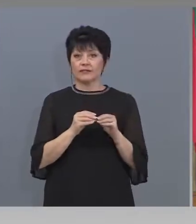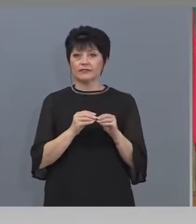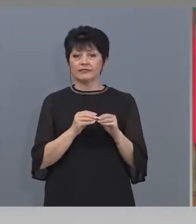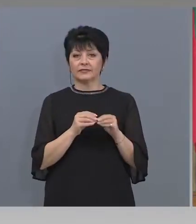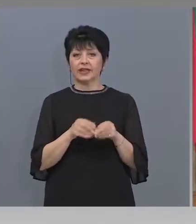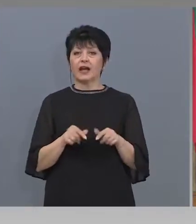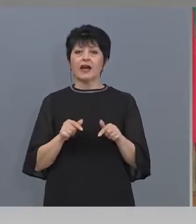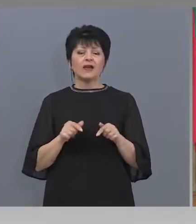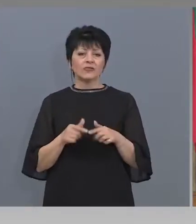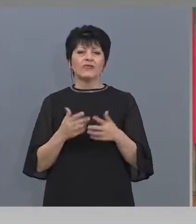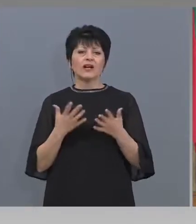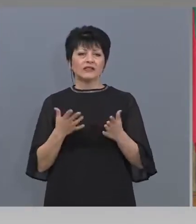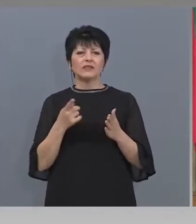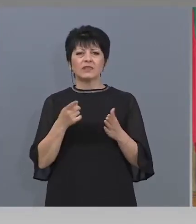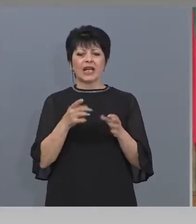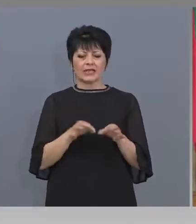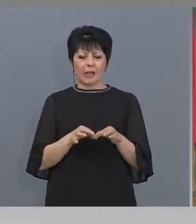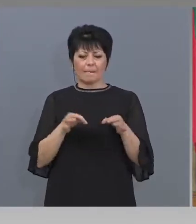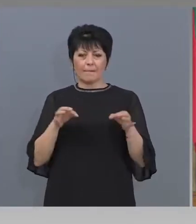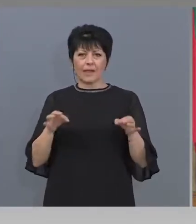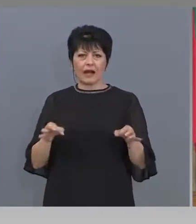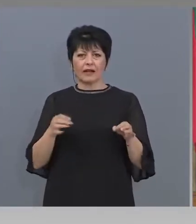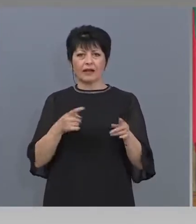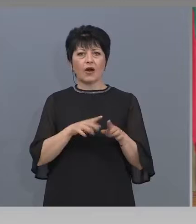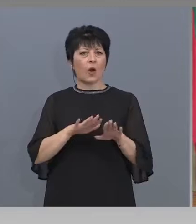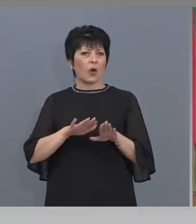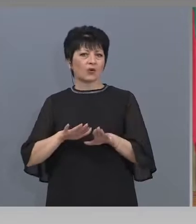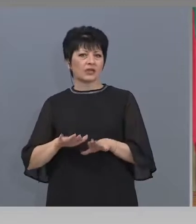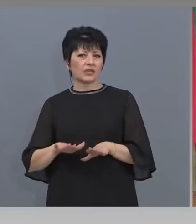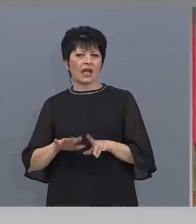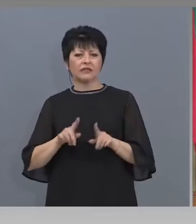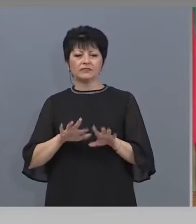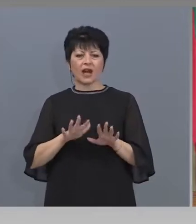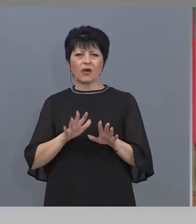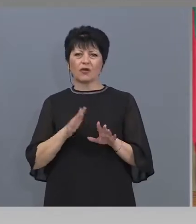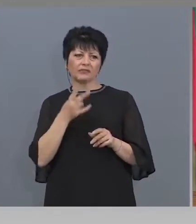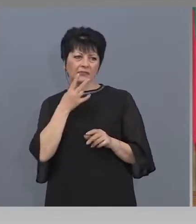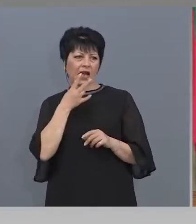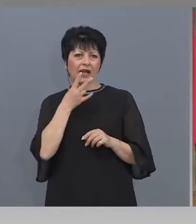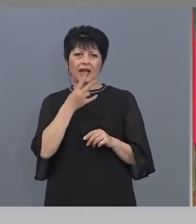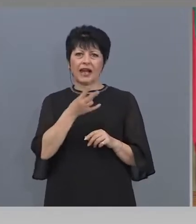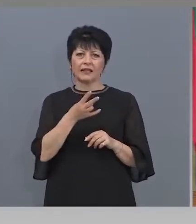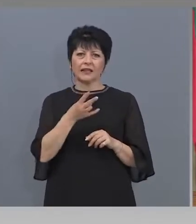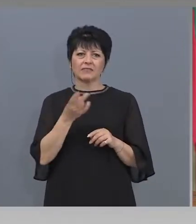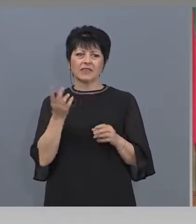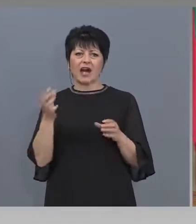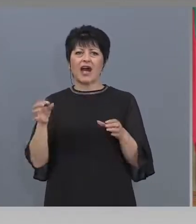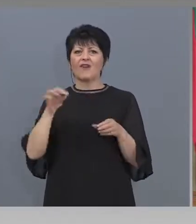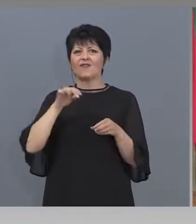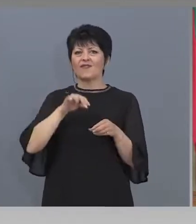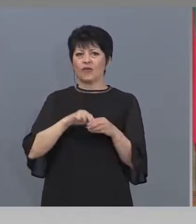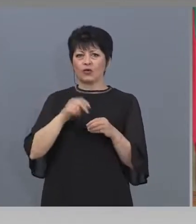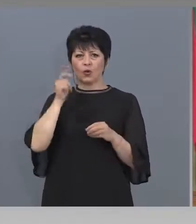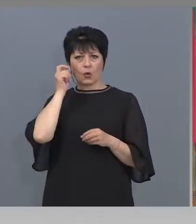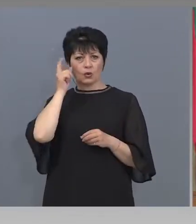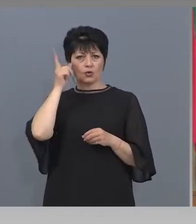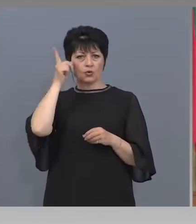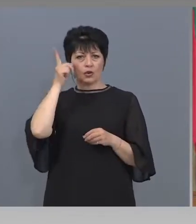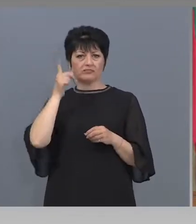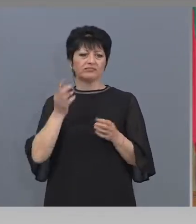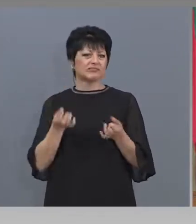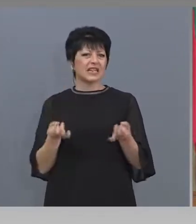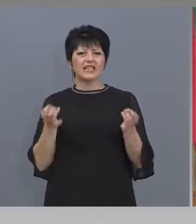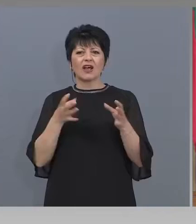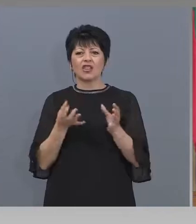Така че това е. Ако по тази мярка остане някой, ето сега го гледаме и утрешиме на Фонд Култура, има някакви казуси излизат. да